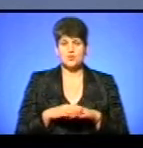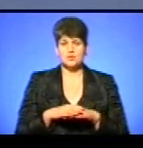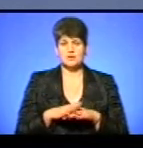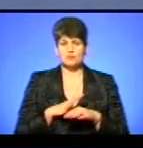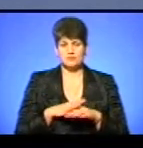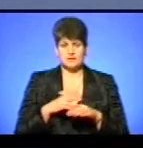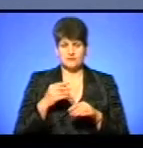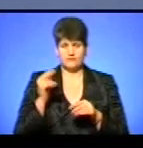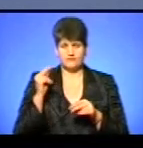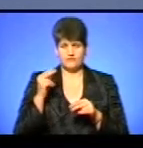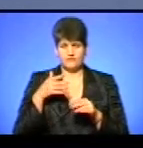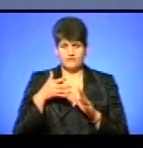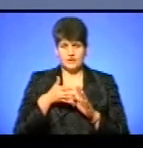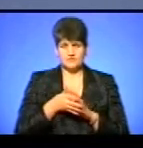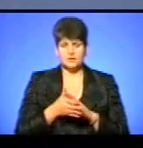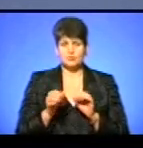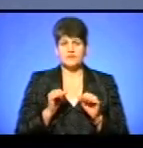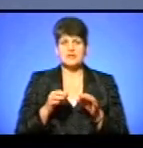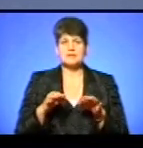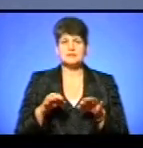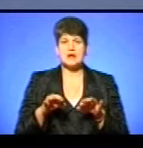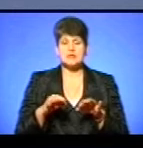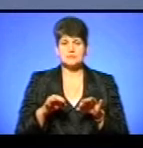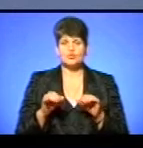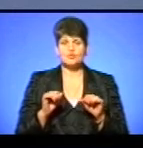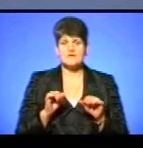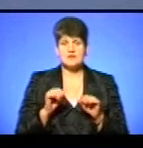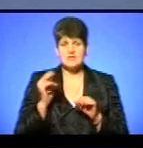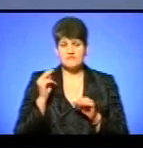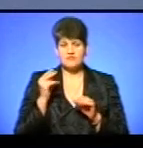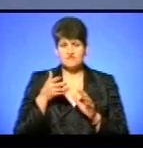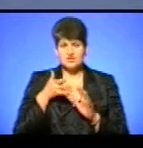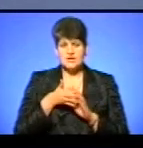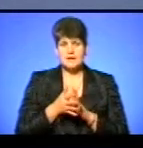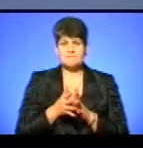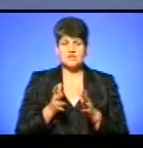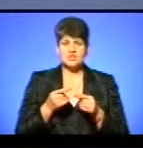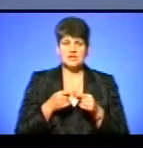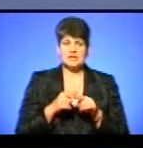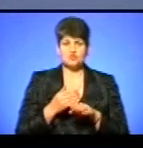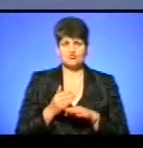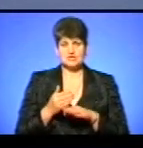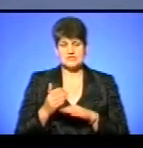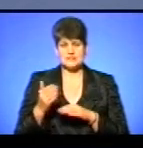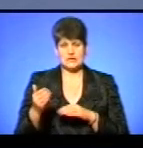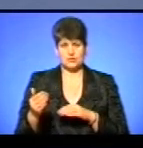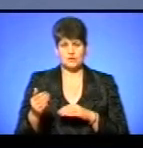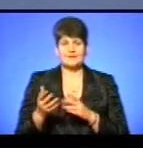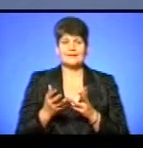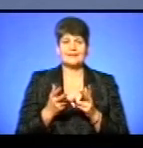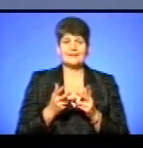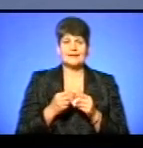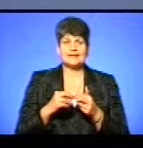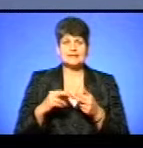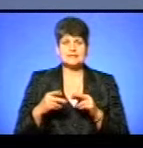вивчені управлінням транспорту, тобто управління вивчає більш технічну частину, тобто кількість